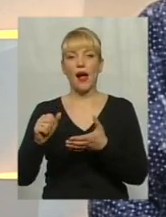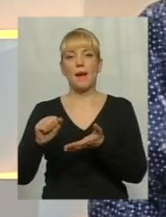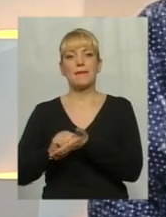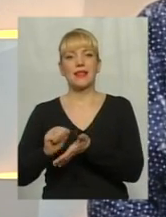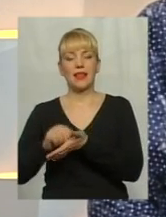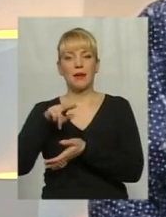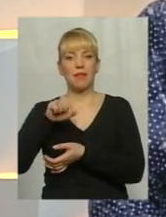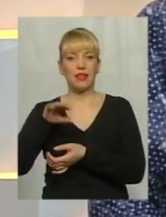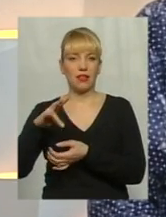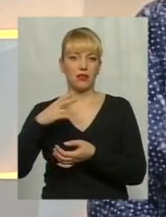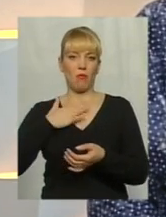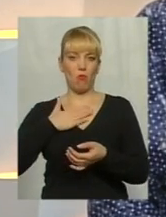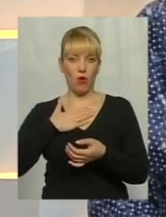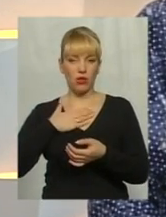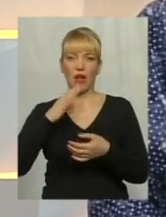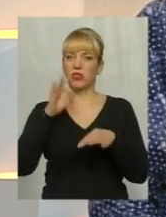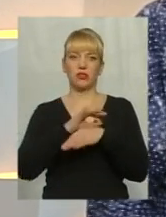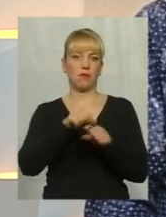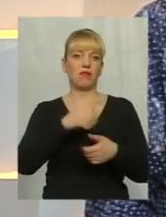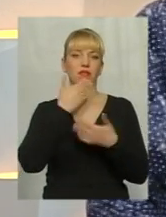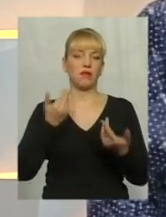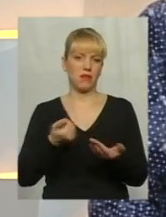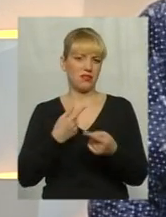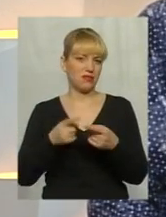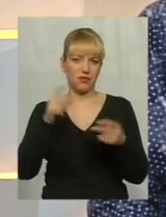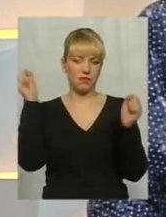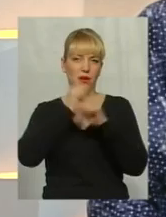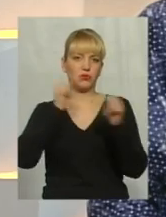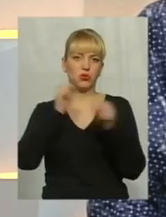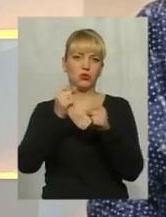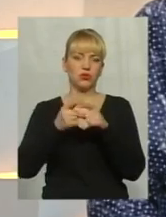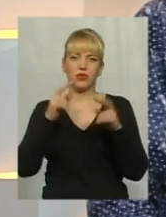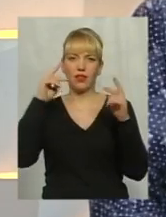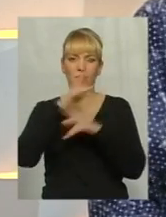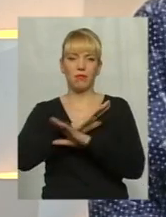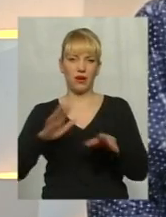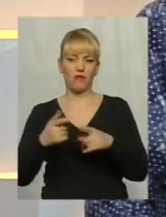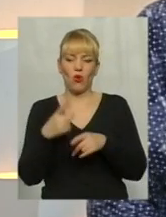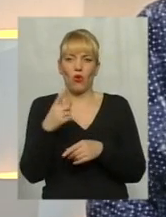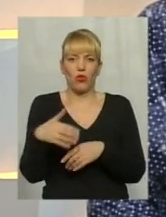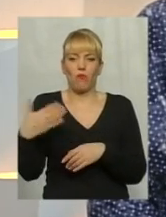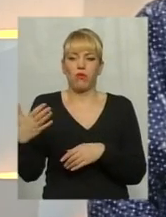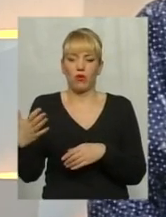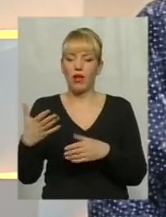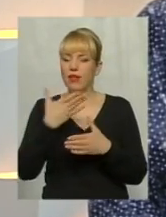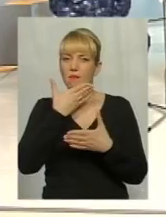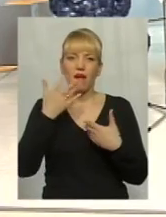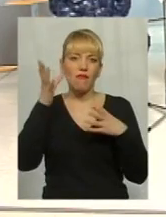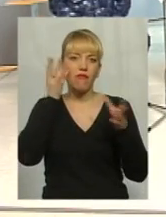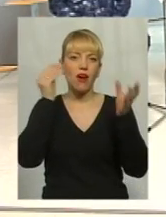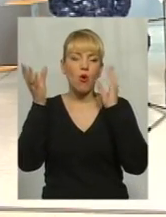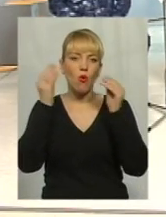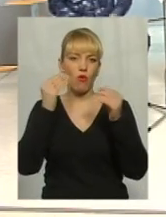було вирішити, на жаль, закон прийняли якось так, ну, одновоку, я би сказав, зовсім не враховуючи думки